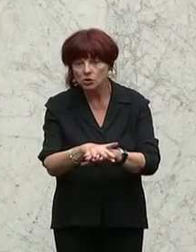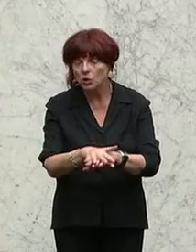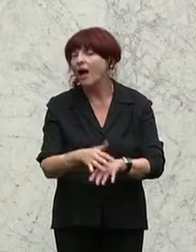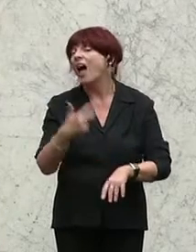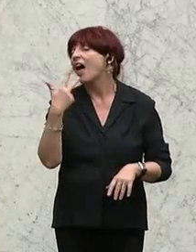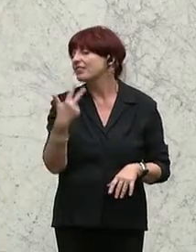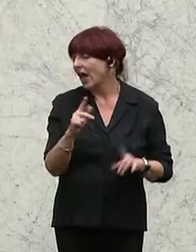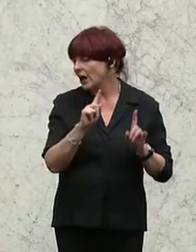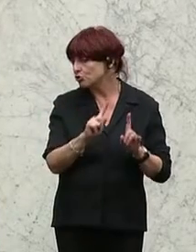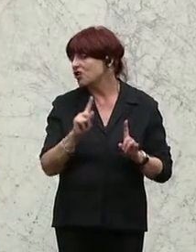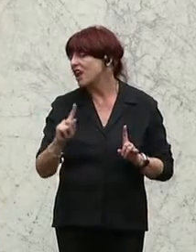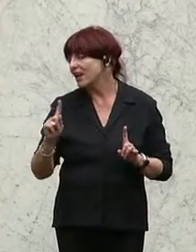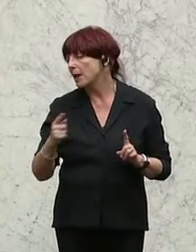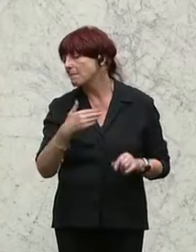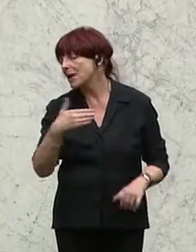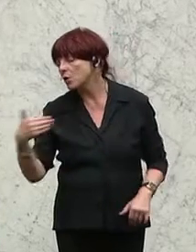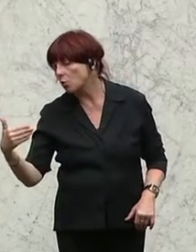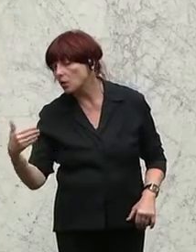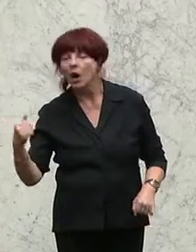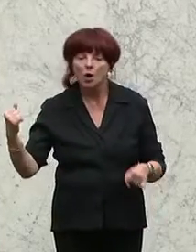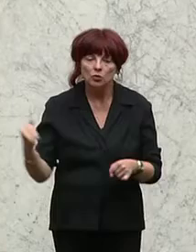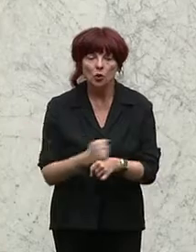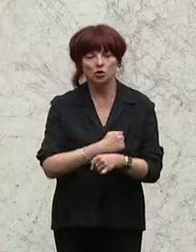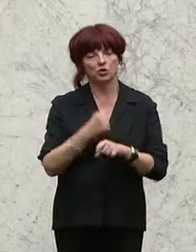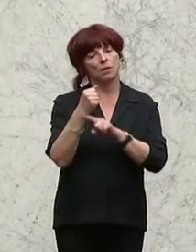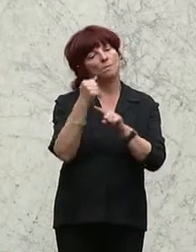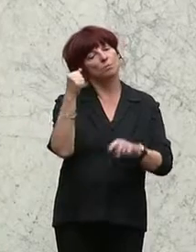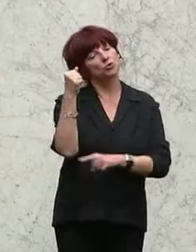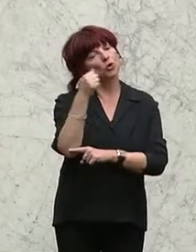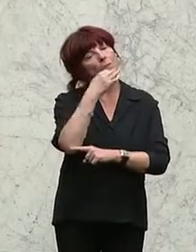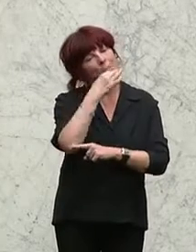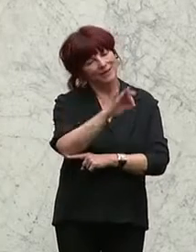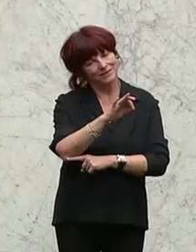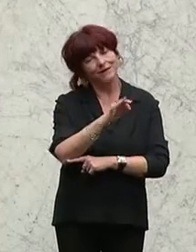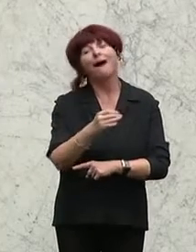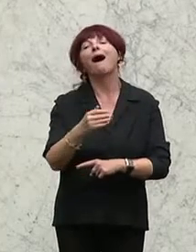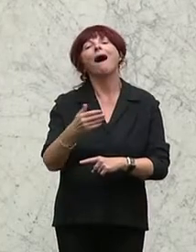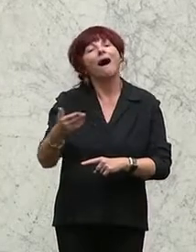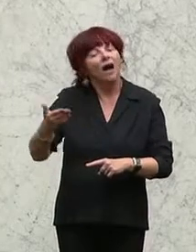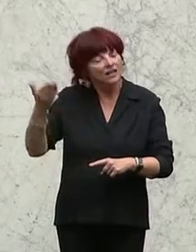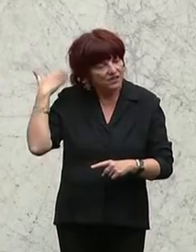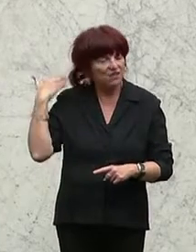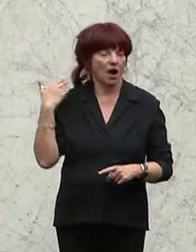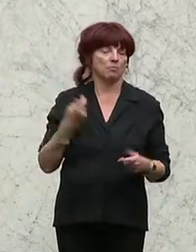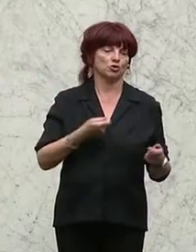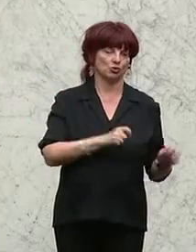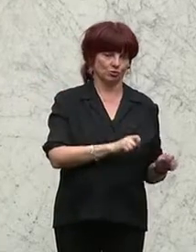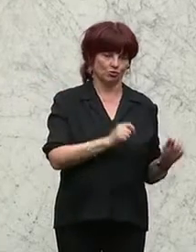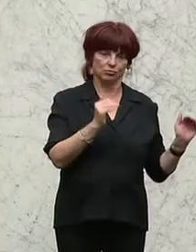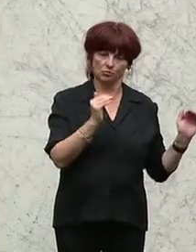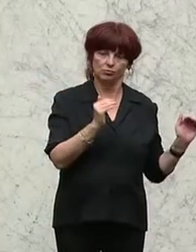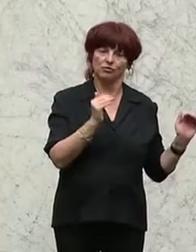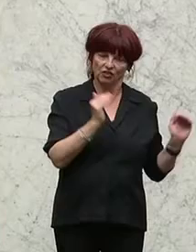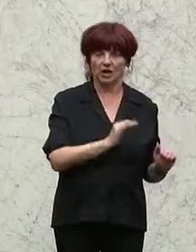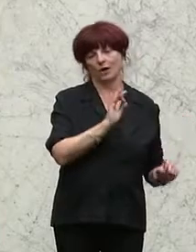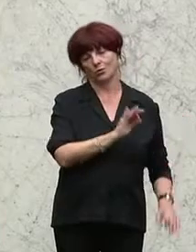Millionen Zahlen gehen. Und trotzdem ist das Budget besser, als wie wir es vor einem Jahr beschlossen haben. Und ich glaube, das muss